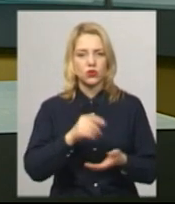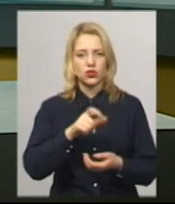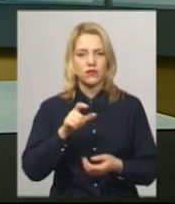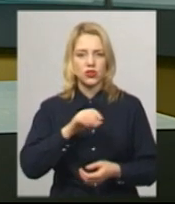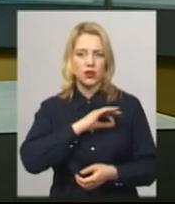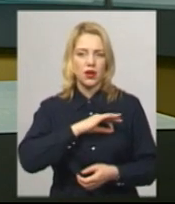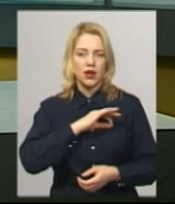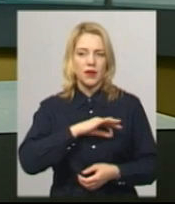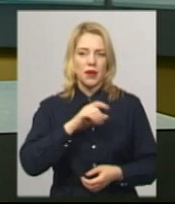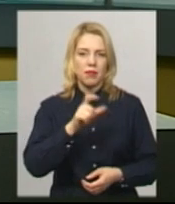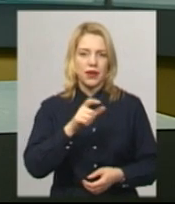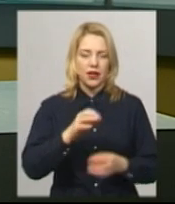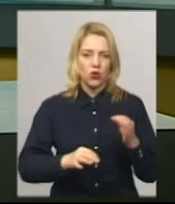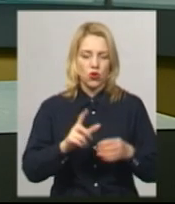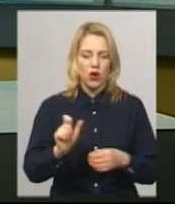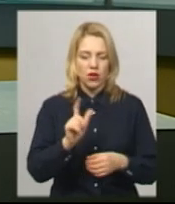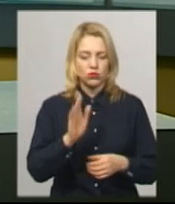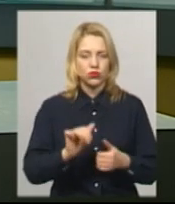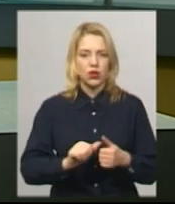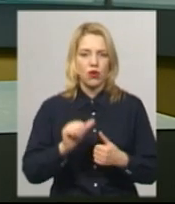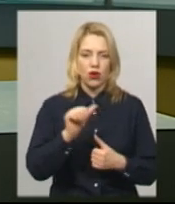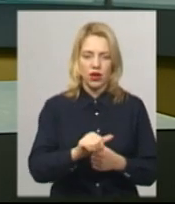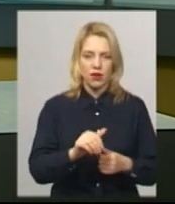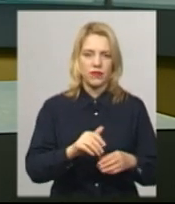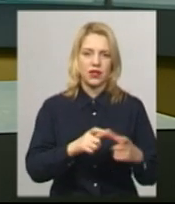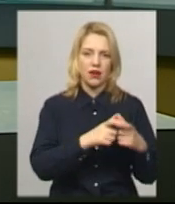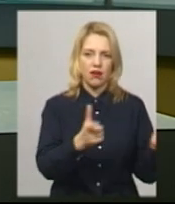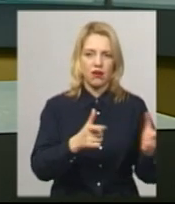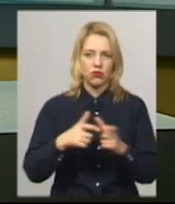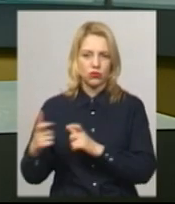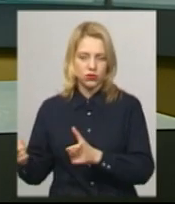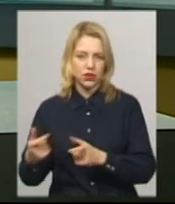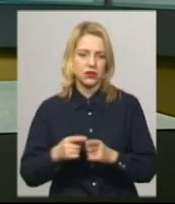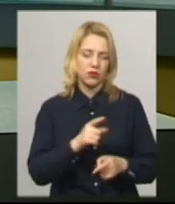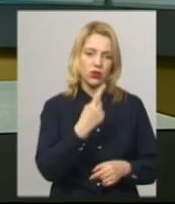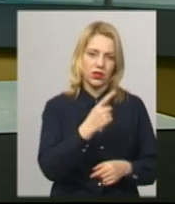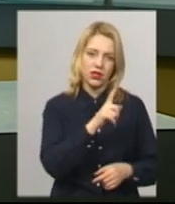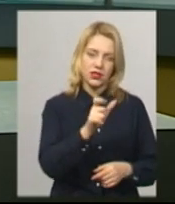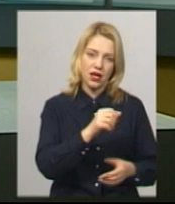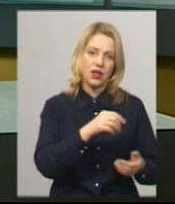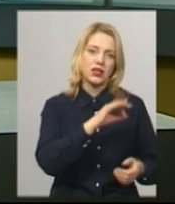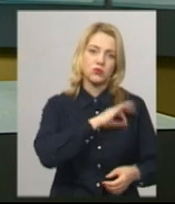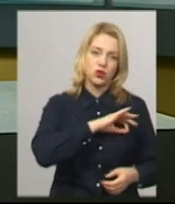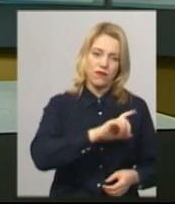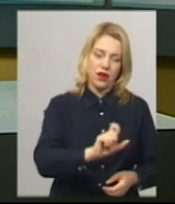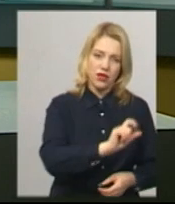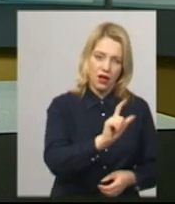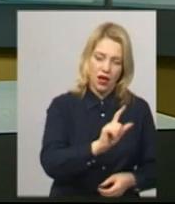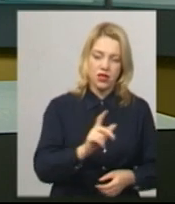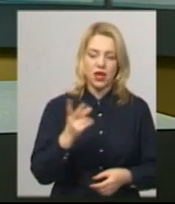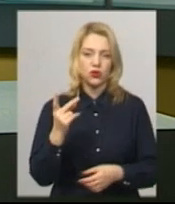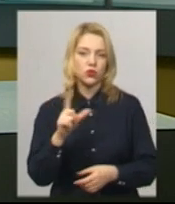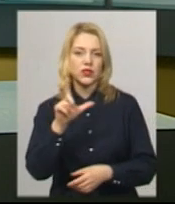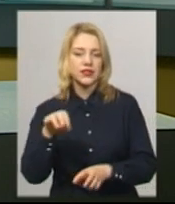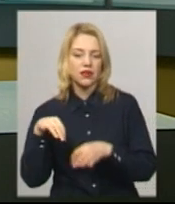газу отримуватимуть окремі рахунки. Один за його споживання, інший за його доставку. Раніше вартість доставки природного газу була